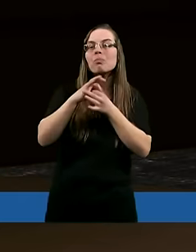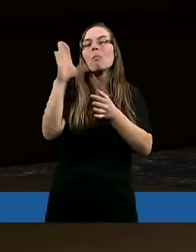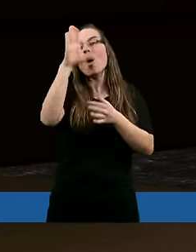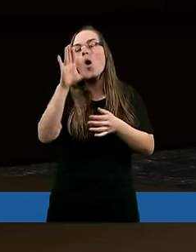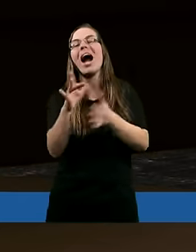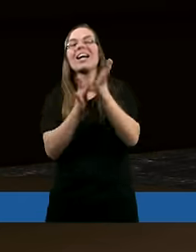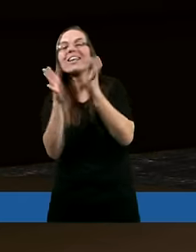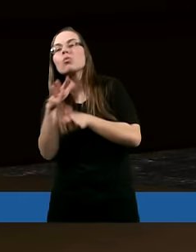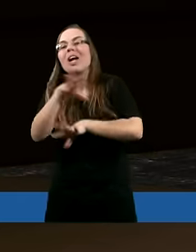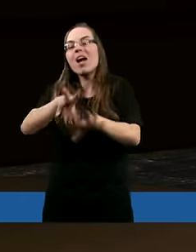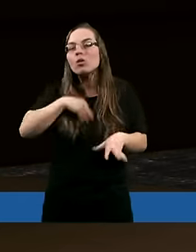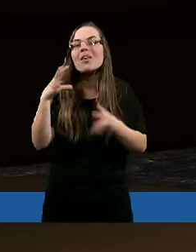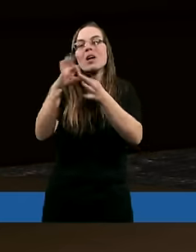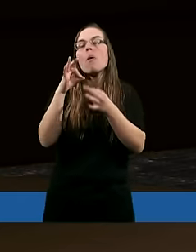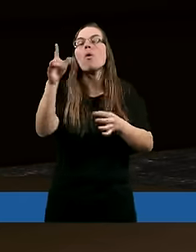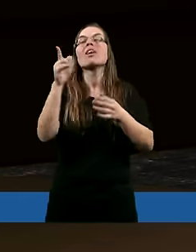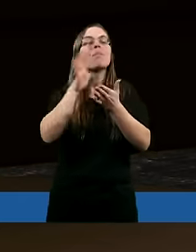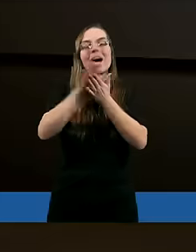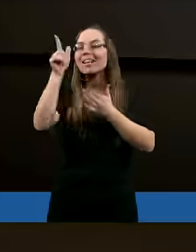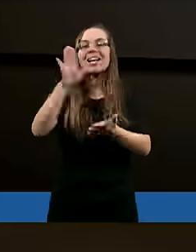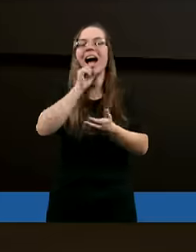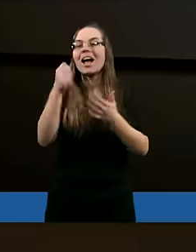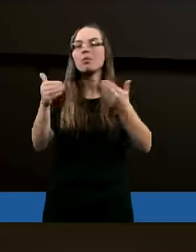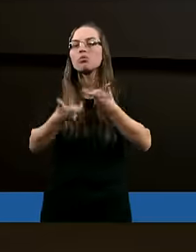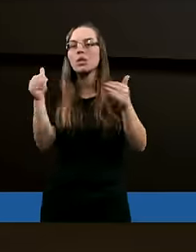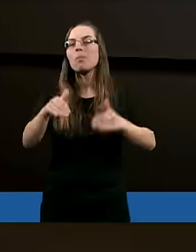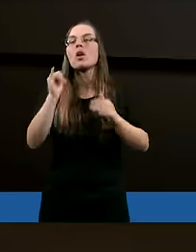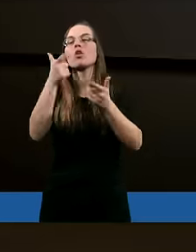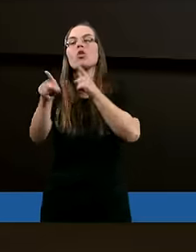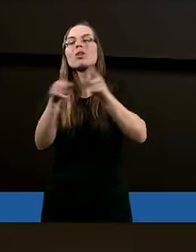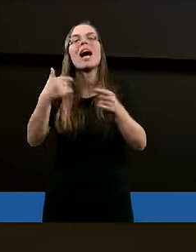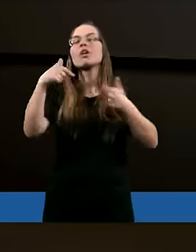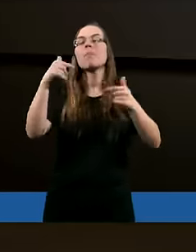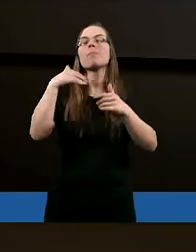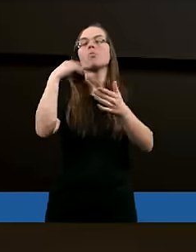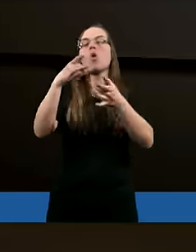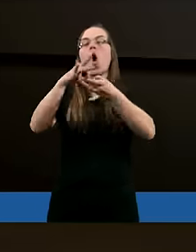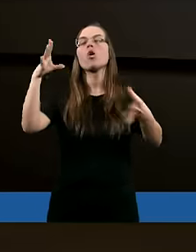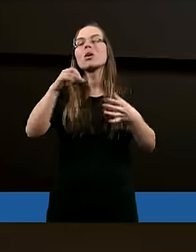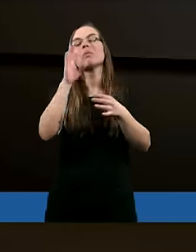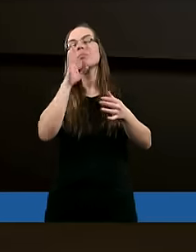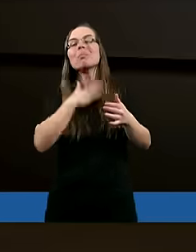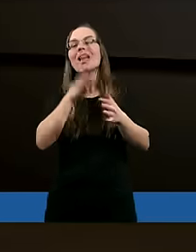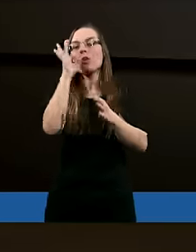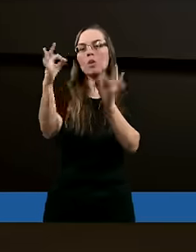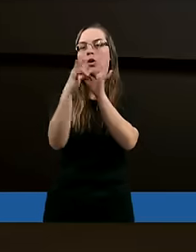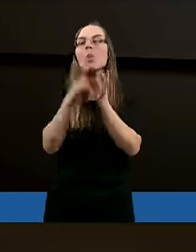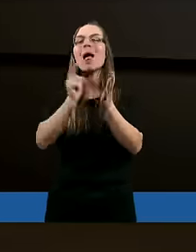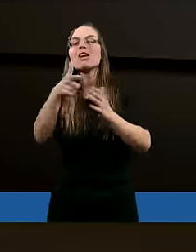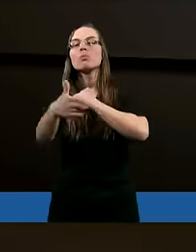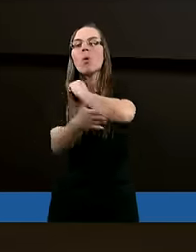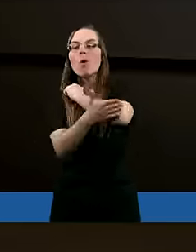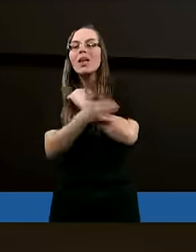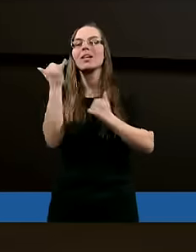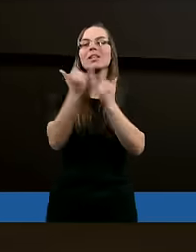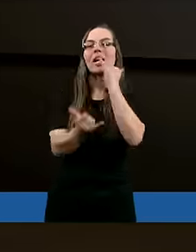pod Boga, no po prostu bez tego ani rusz. A co to znaczy być właśnie tym podłączonym albo mieć te relacje z Bogiem? Na czym to polega?